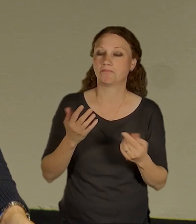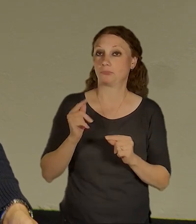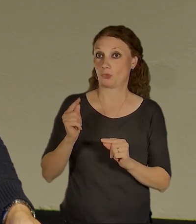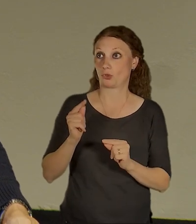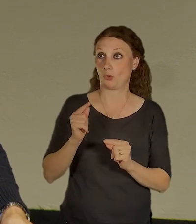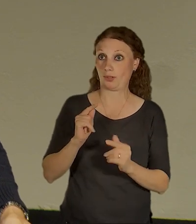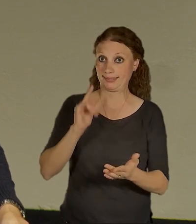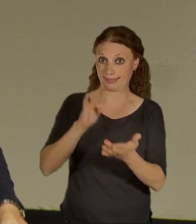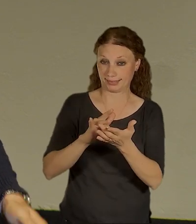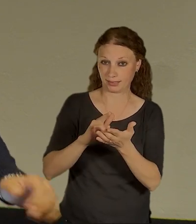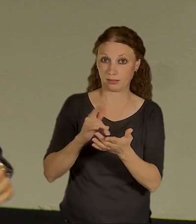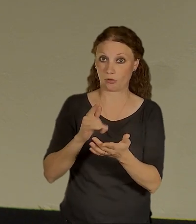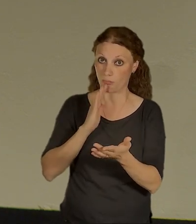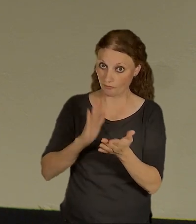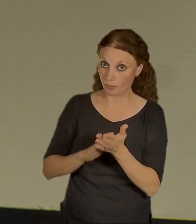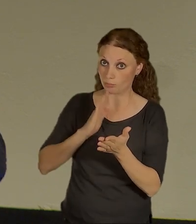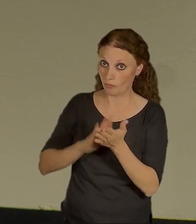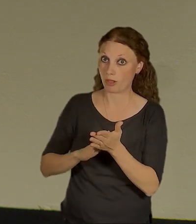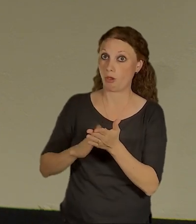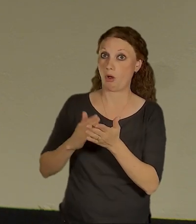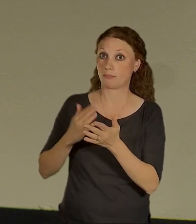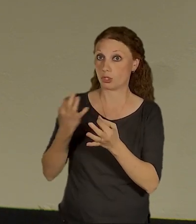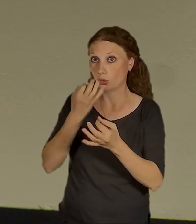hodně těžko prosazuje. Daří se v tom dělat nějaké kroky?